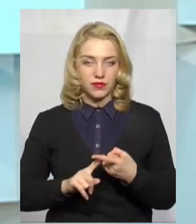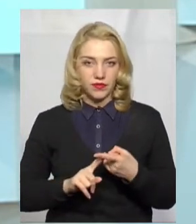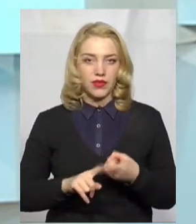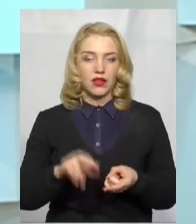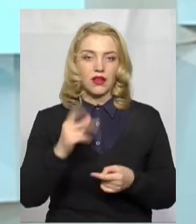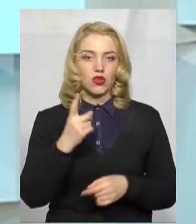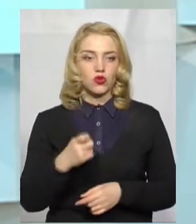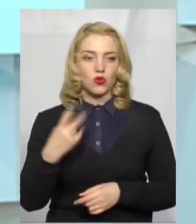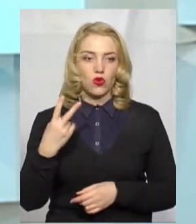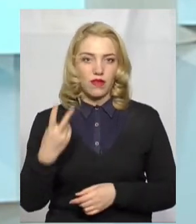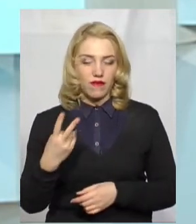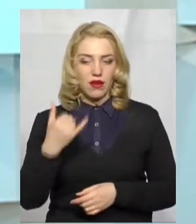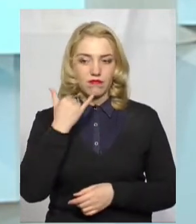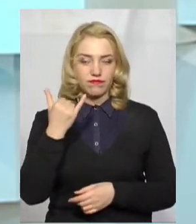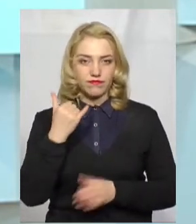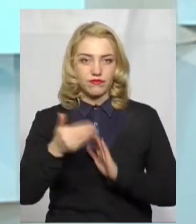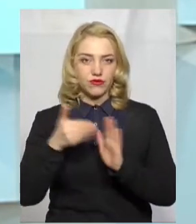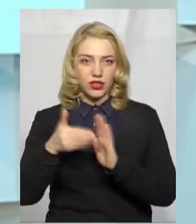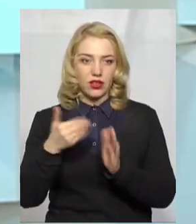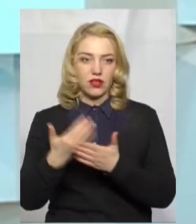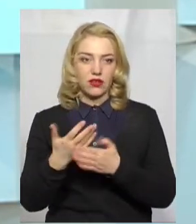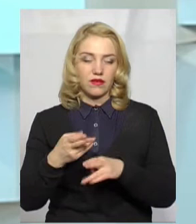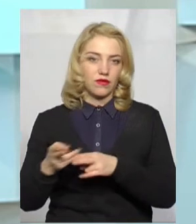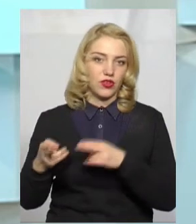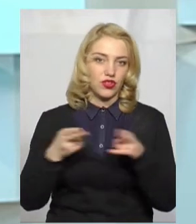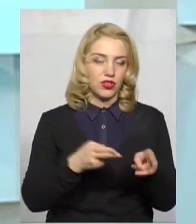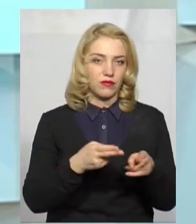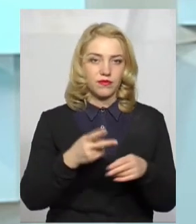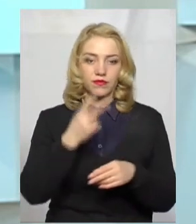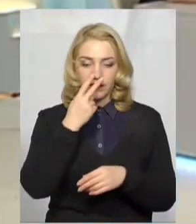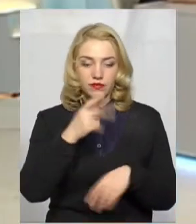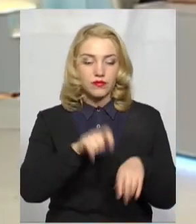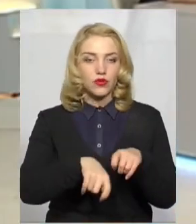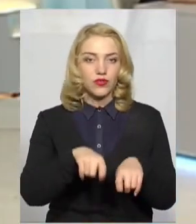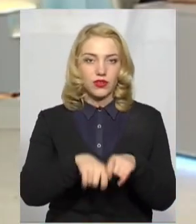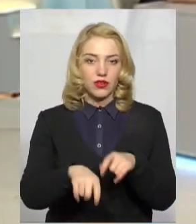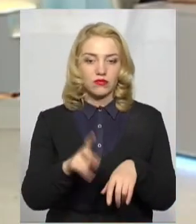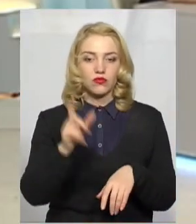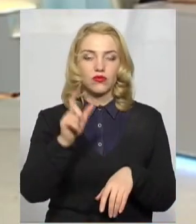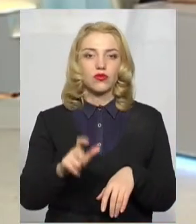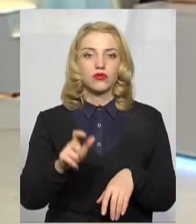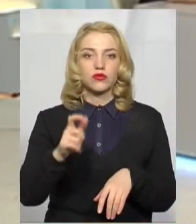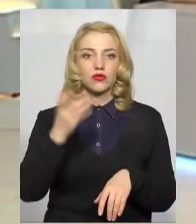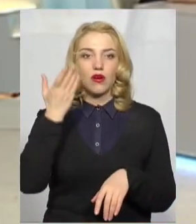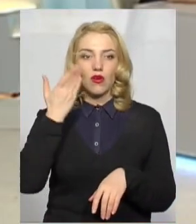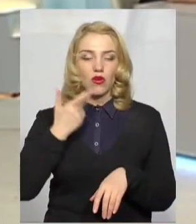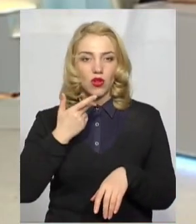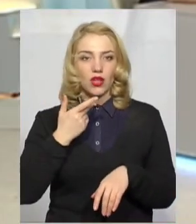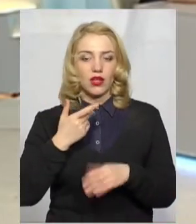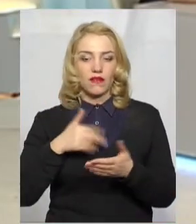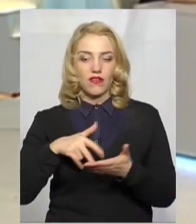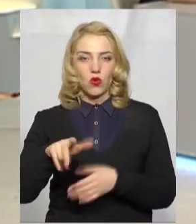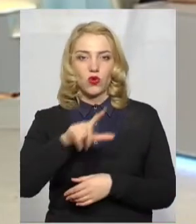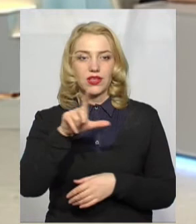І на 102 надходять виклики, ми виїжджаємо, перевіряємо такі факти. Тобто, коли громадяни виходять за межі